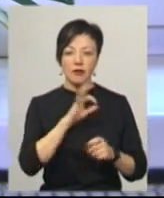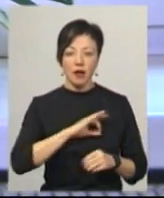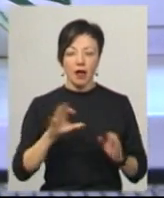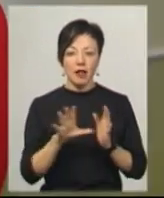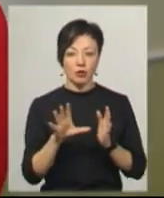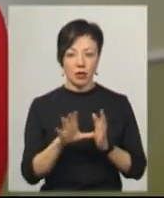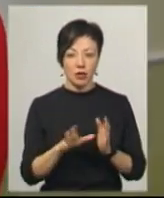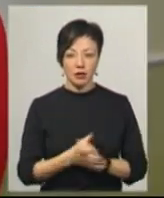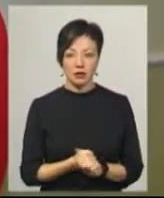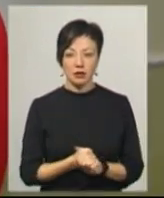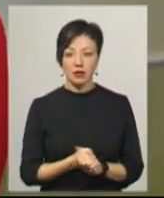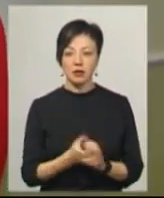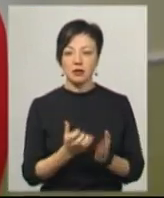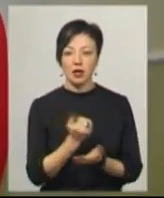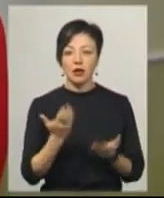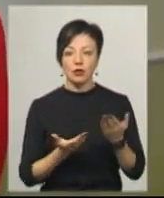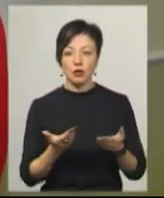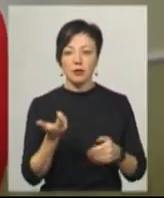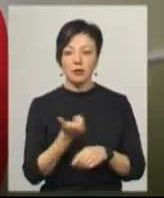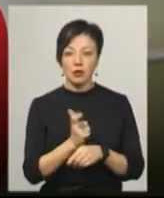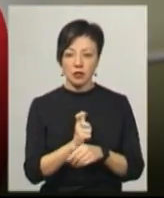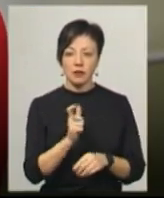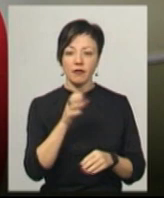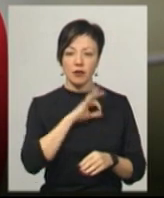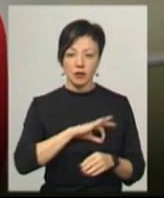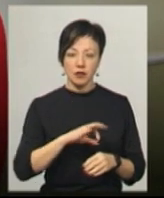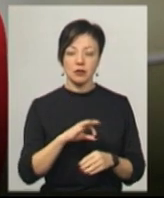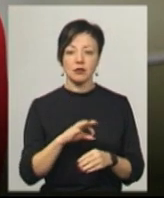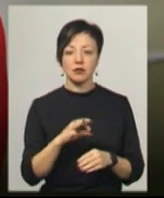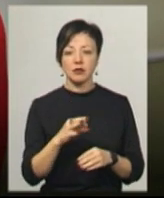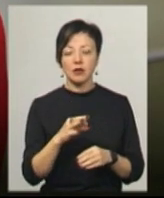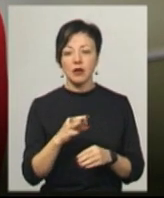електроенергії. Получається, якщо ми більше використали, то тоді переплата йде.